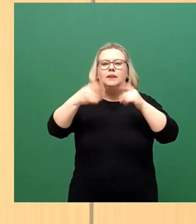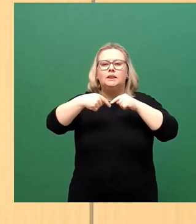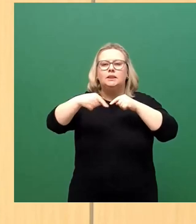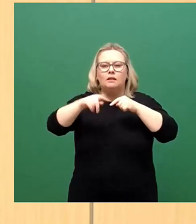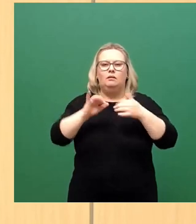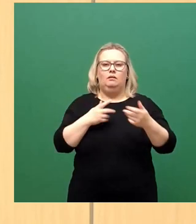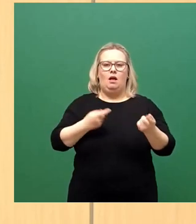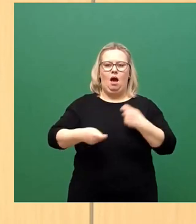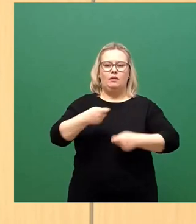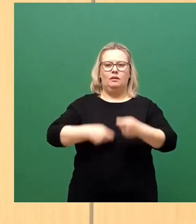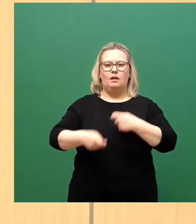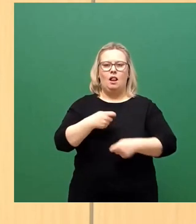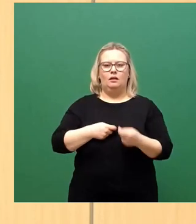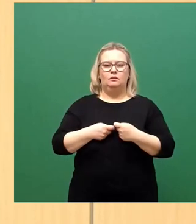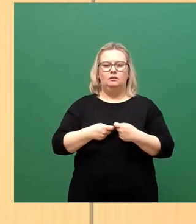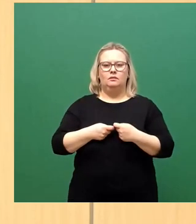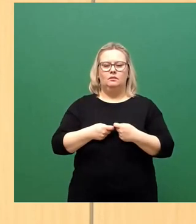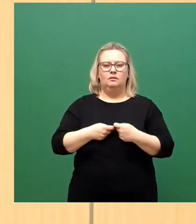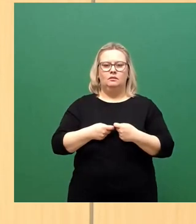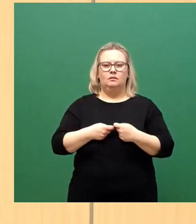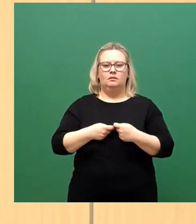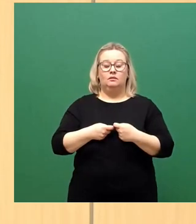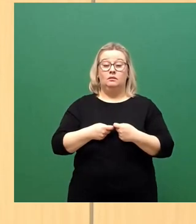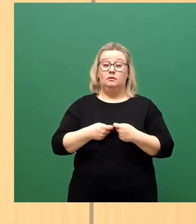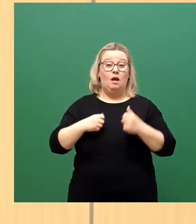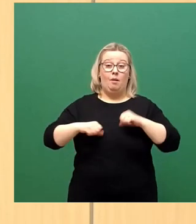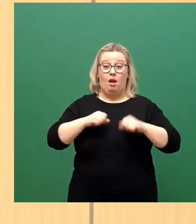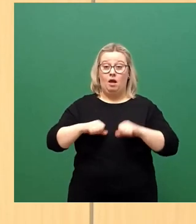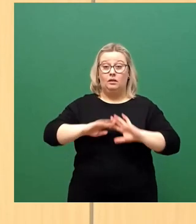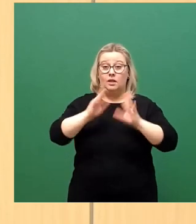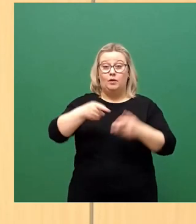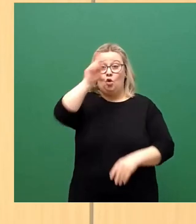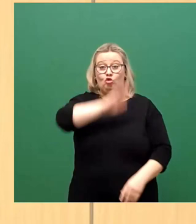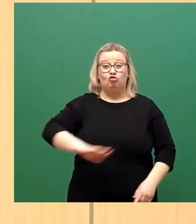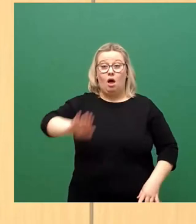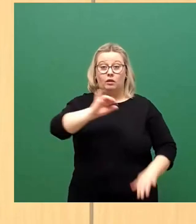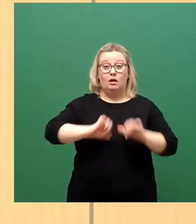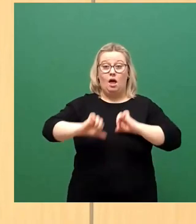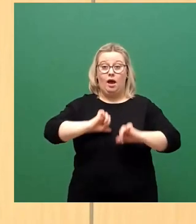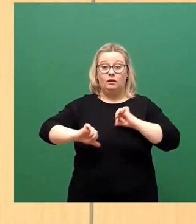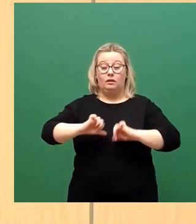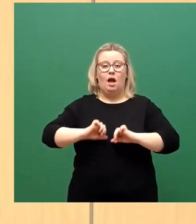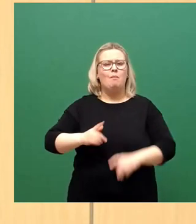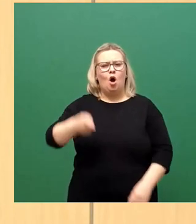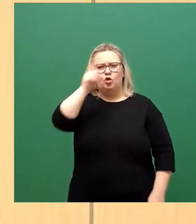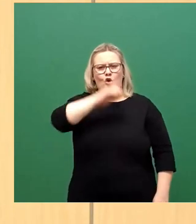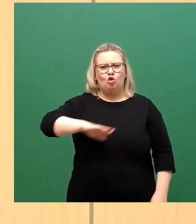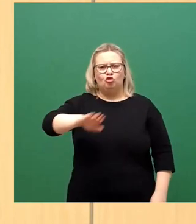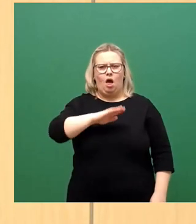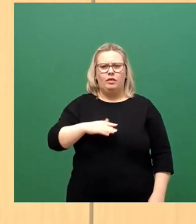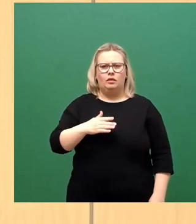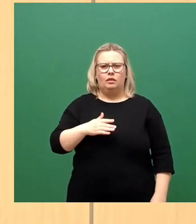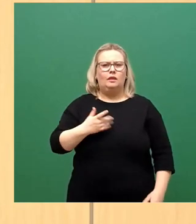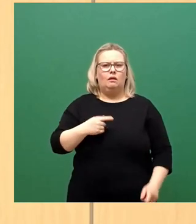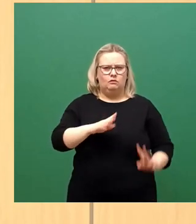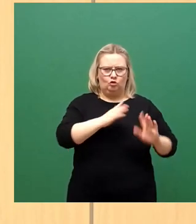Darunter hat dieses Land, diese ganze Bundesrepublik gelitten. Aber in Dresden hatte man einfach den Eindruck, dass nicht auf Sicht gefahren wurde,